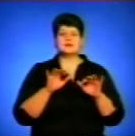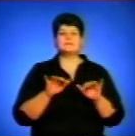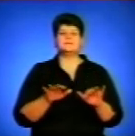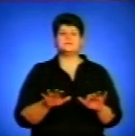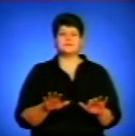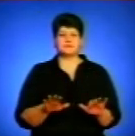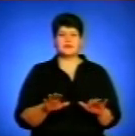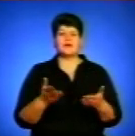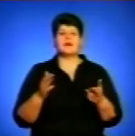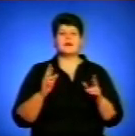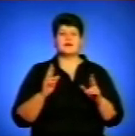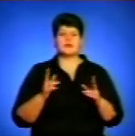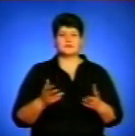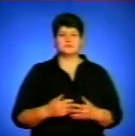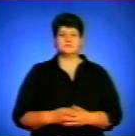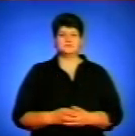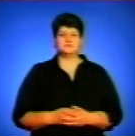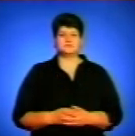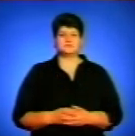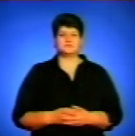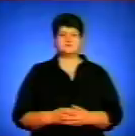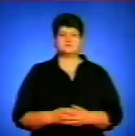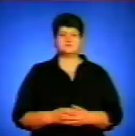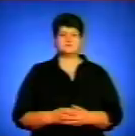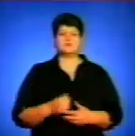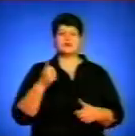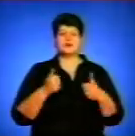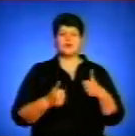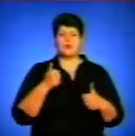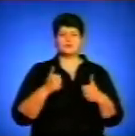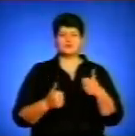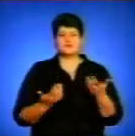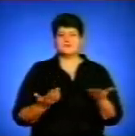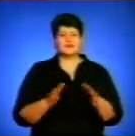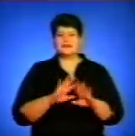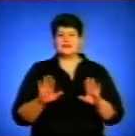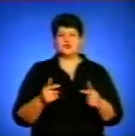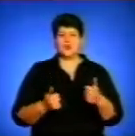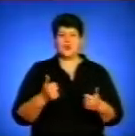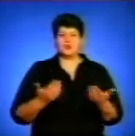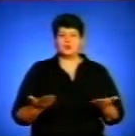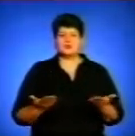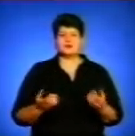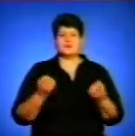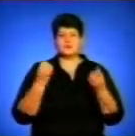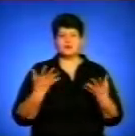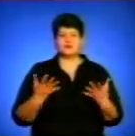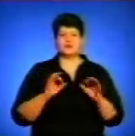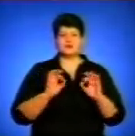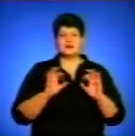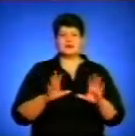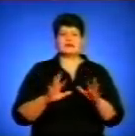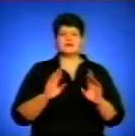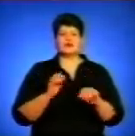мотивувати юнацтво робити